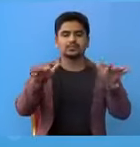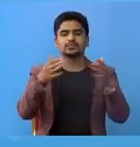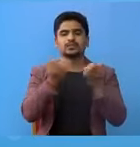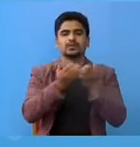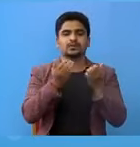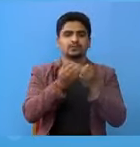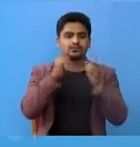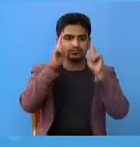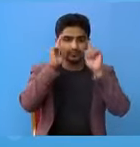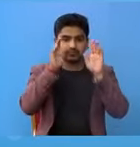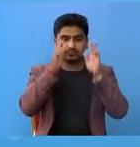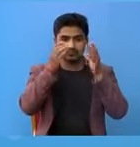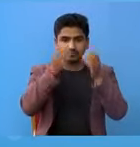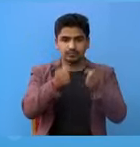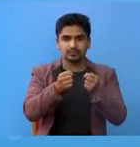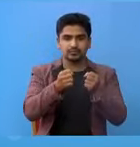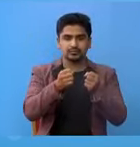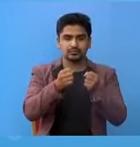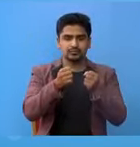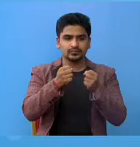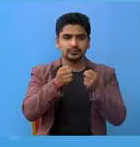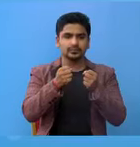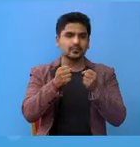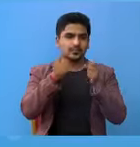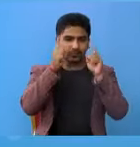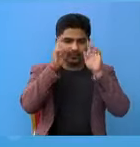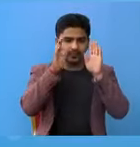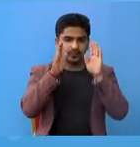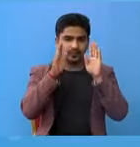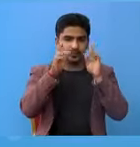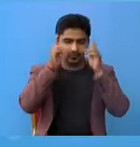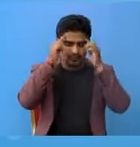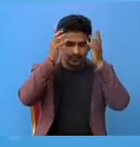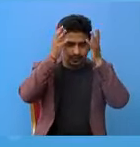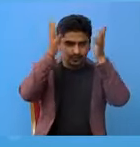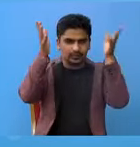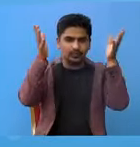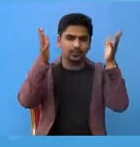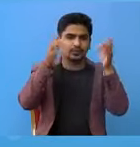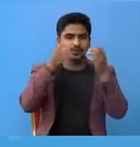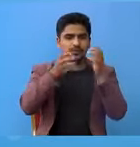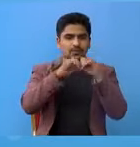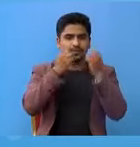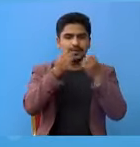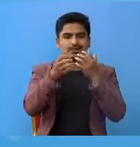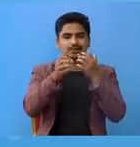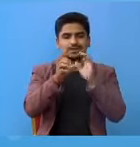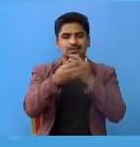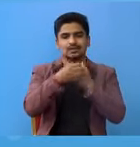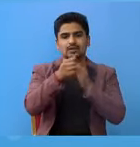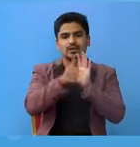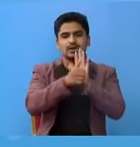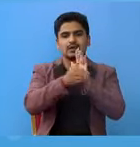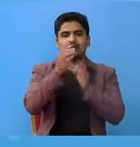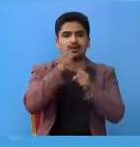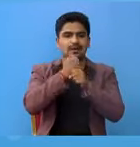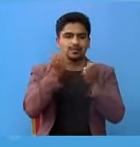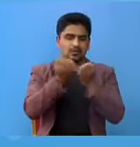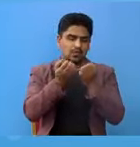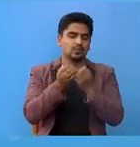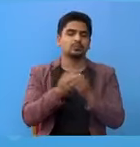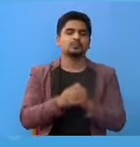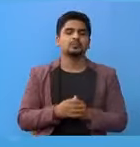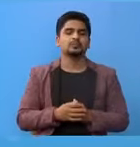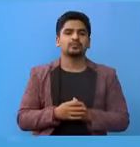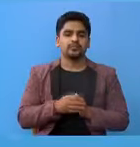चनाखो रहों समयमीत तथा खुला मस्तिस कले समाज रा देशलाई अगाडी बढ़ावने काम गरों गराउं